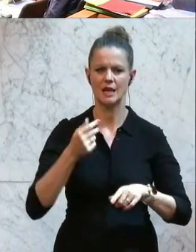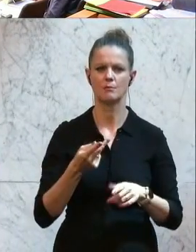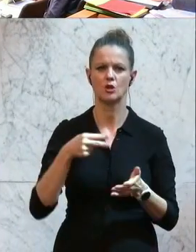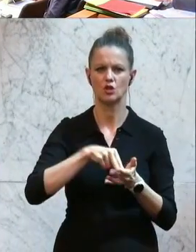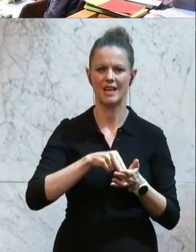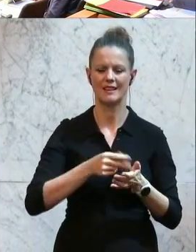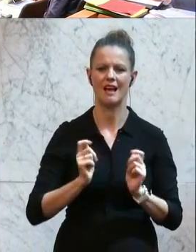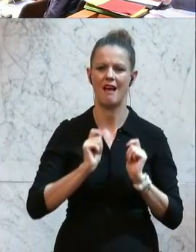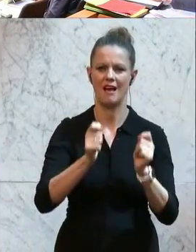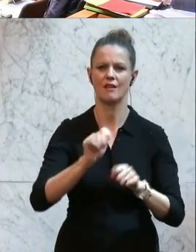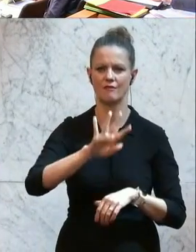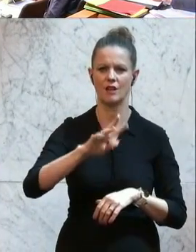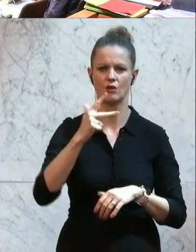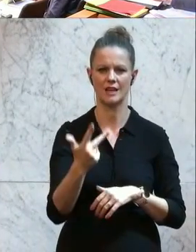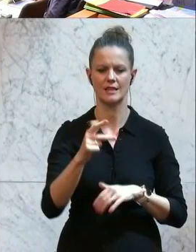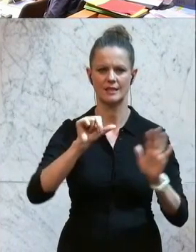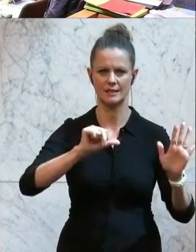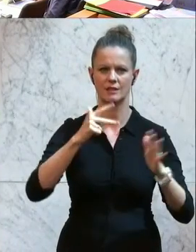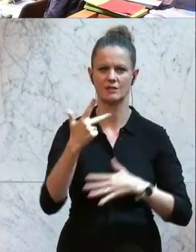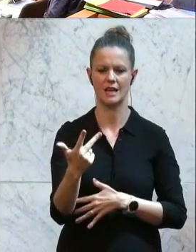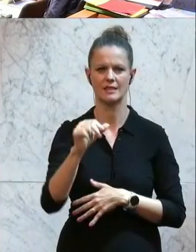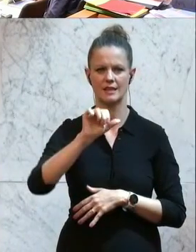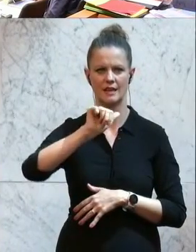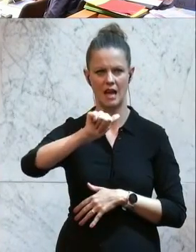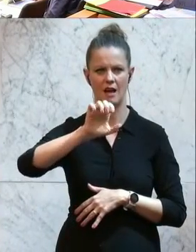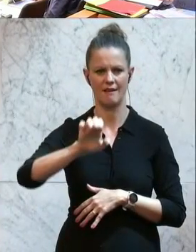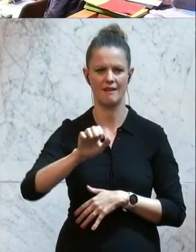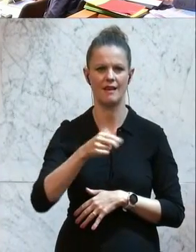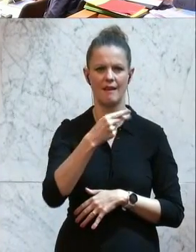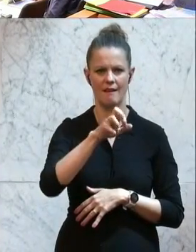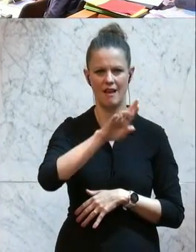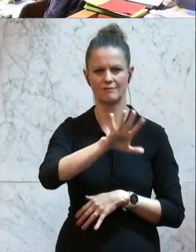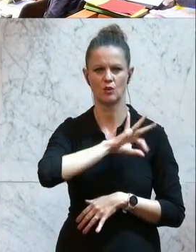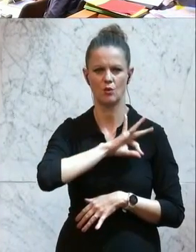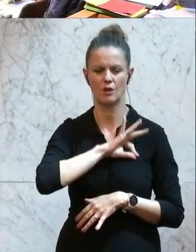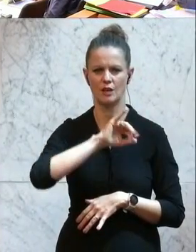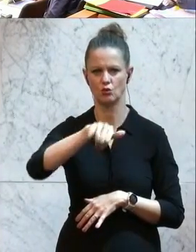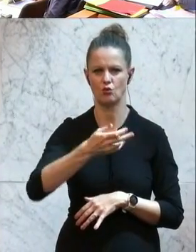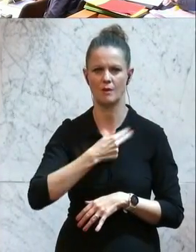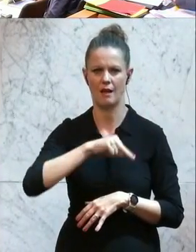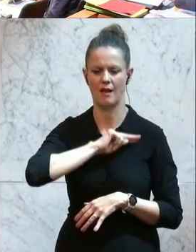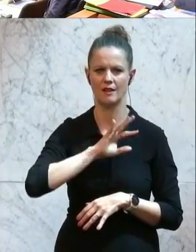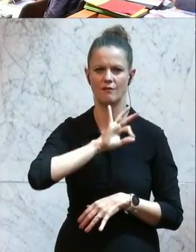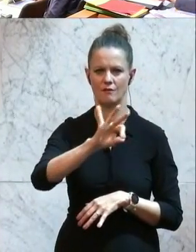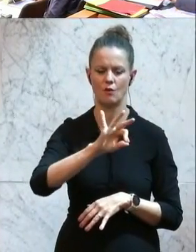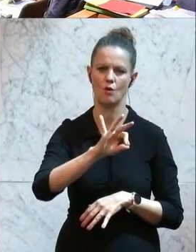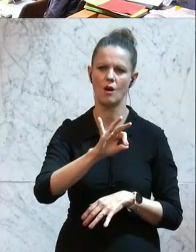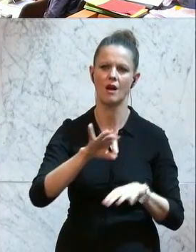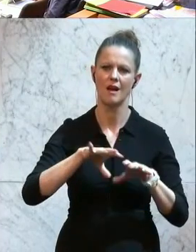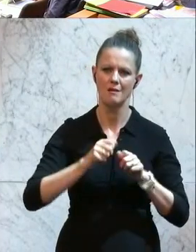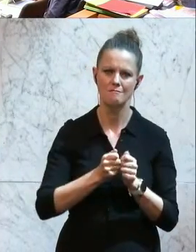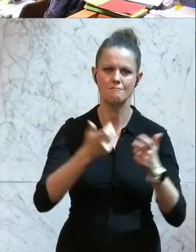die steigenden oder gestiegenen Lebenshaltungs und Wohnkosten abfedern soll. Durch